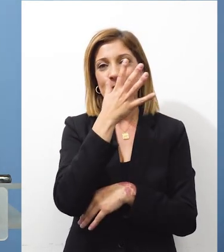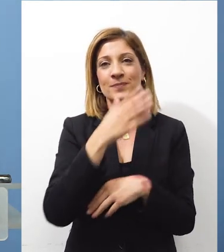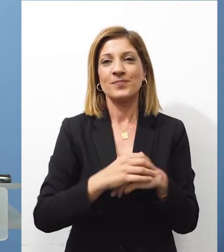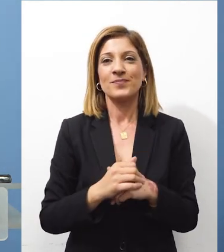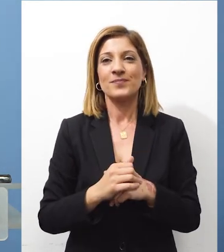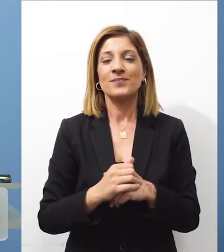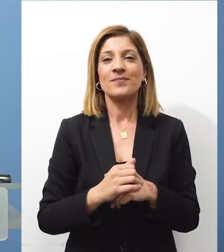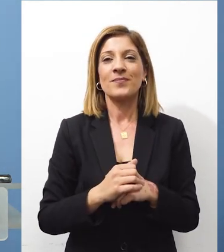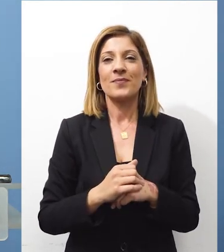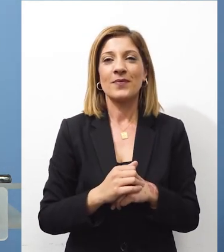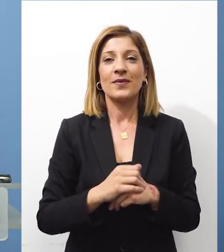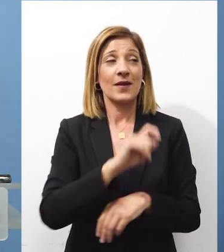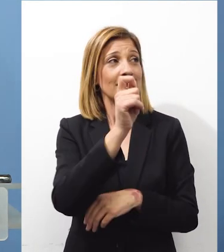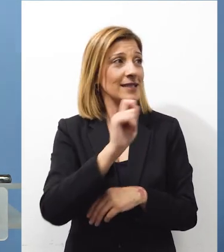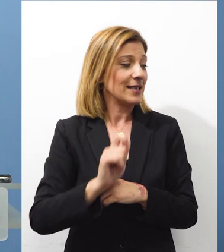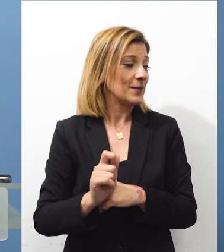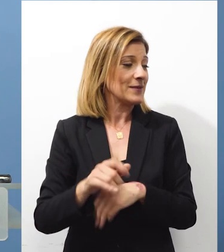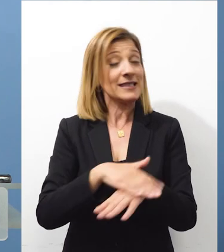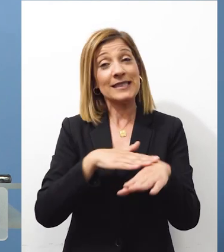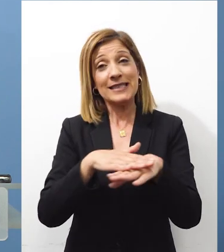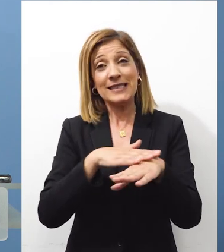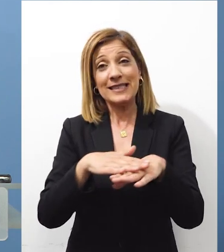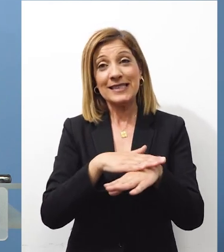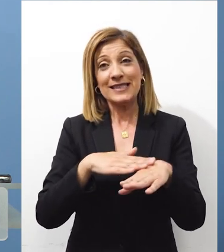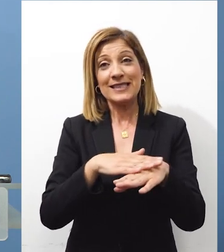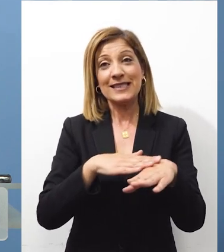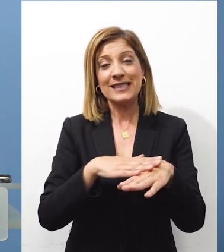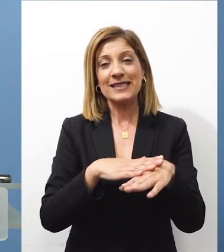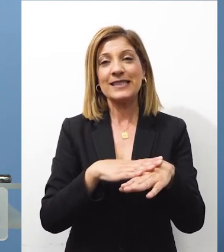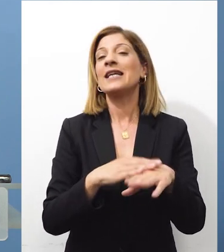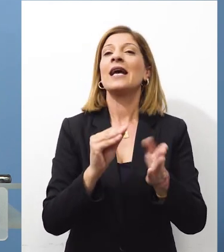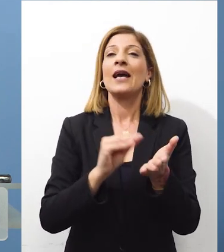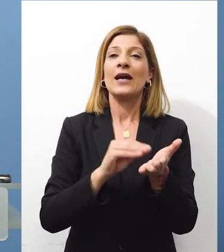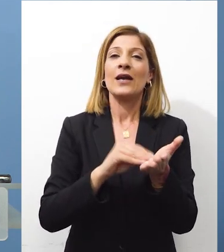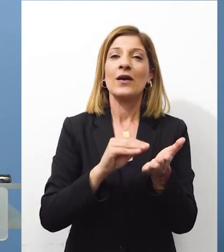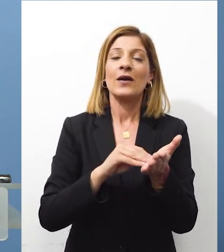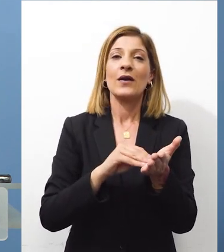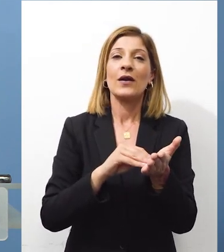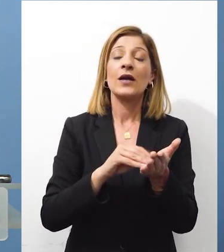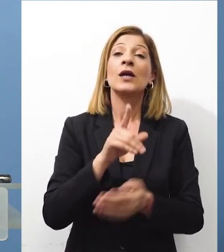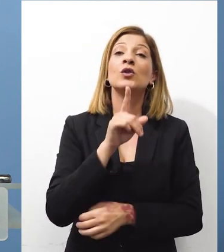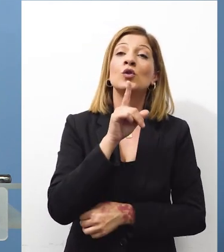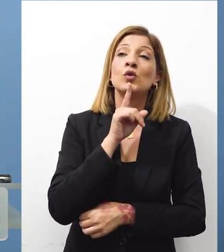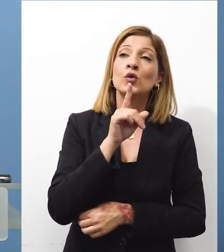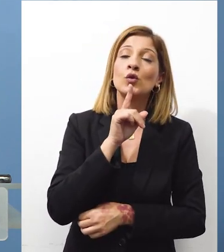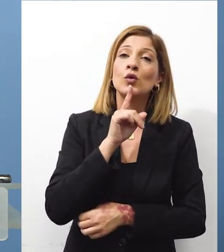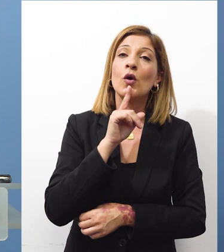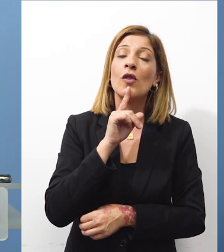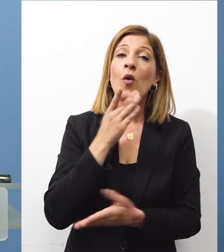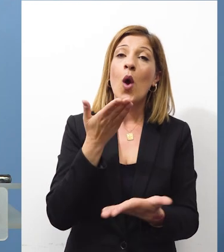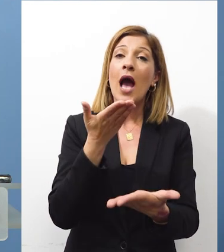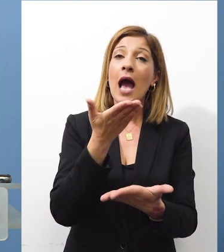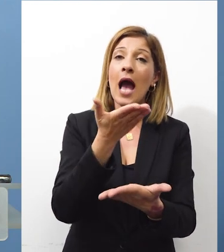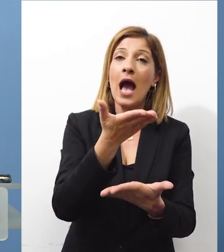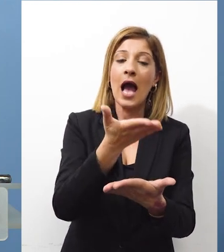Σημειώστε αν θέλετε Λοιπόν, συγγνώμη μου, σας κουράζω Επίσης, το ίδιο ισχύει για τις άδειες